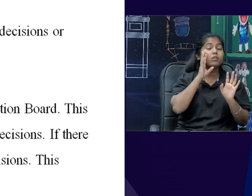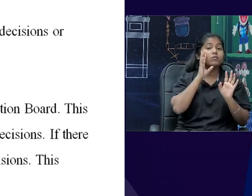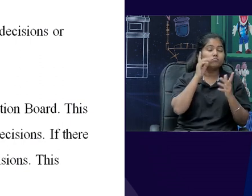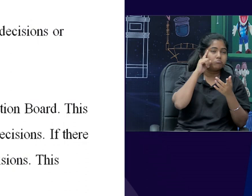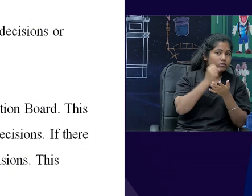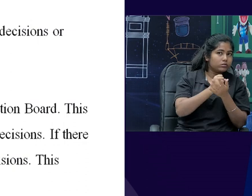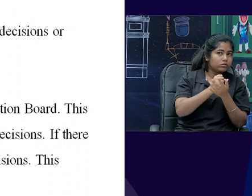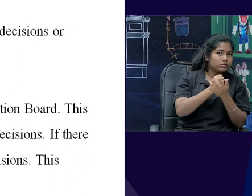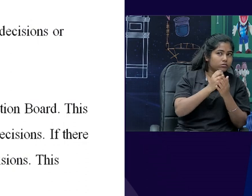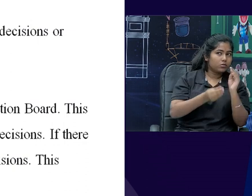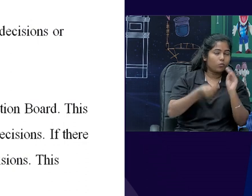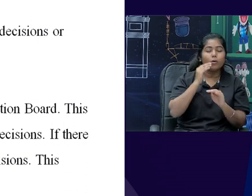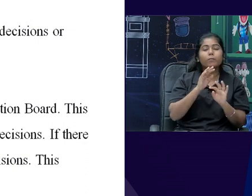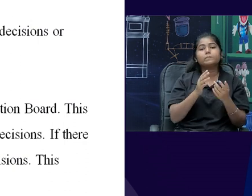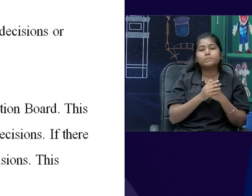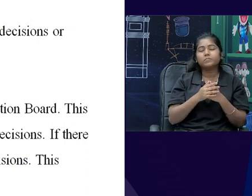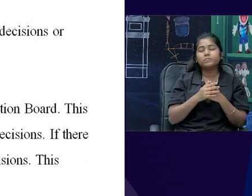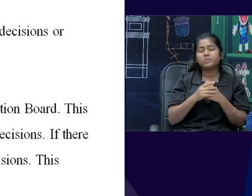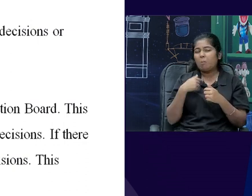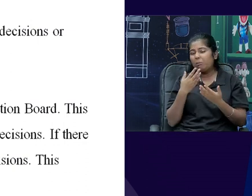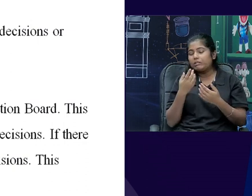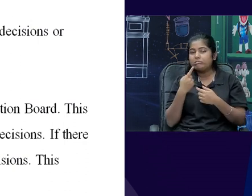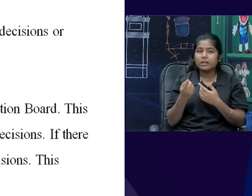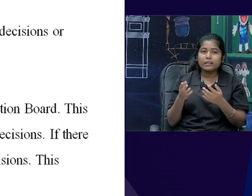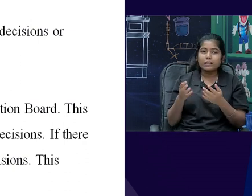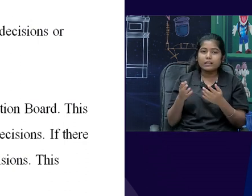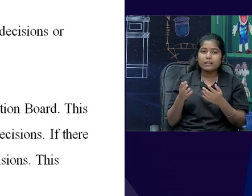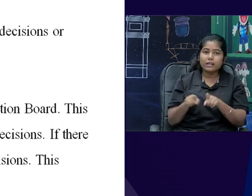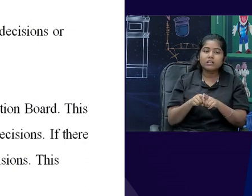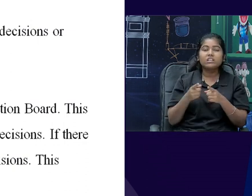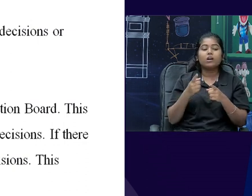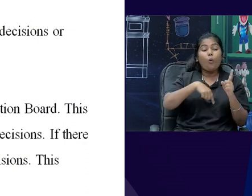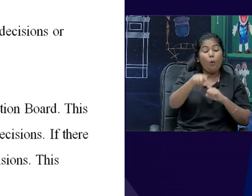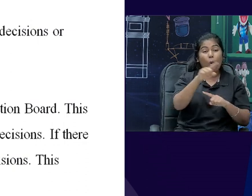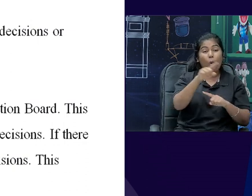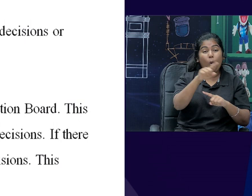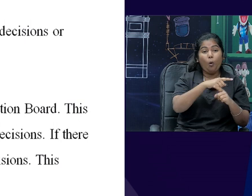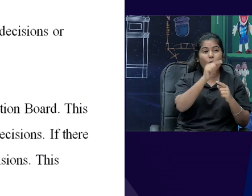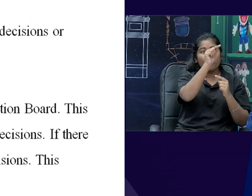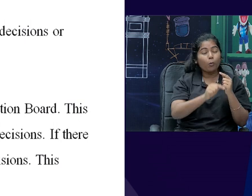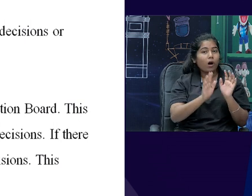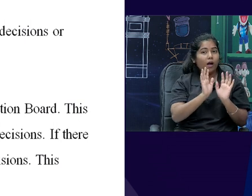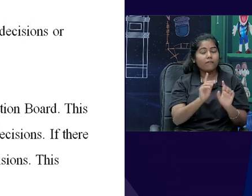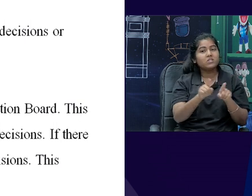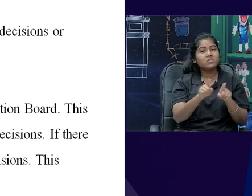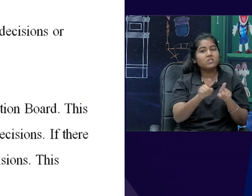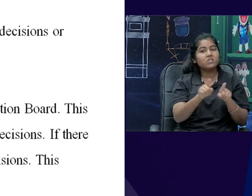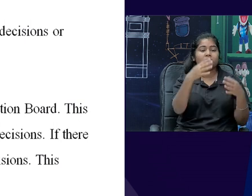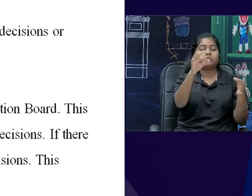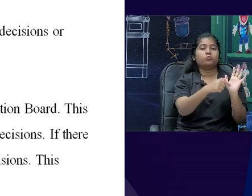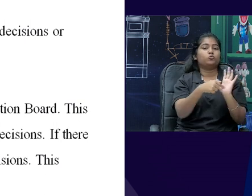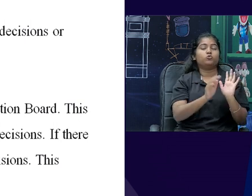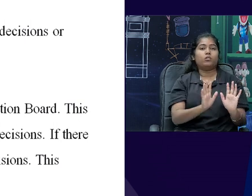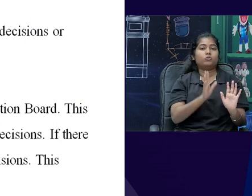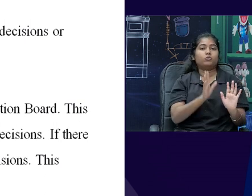पर कहा जाता है कि यह सब on paper जादा है, पर जो limitations public sector में experience